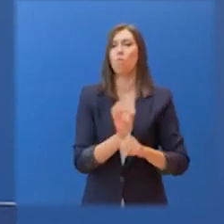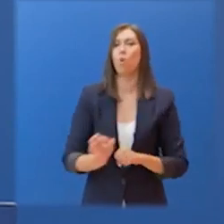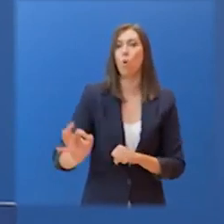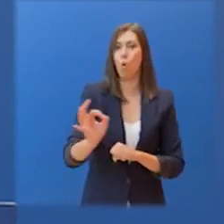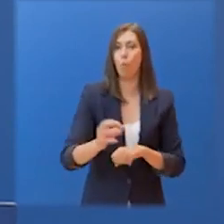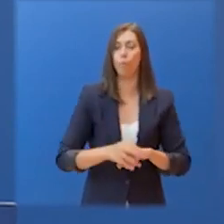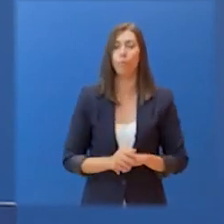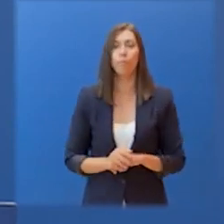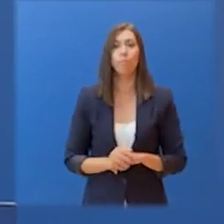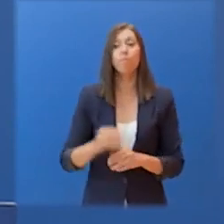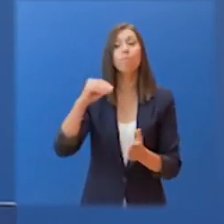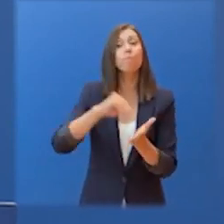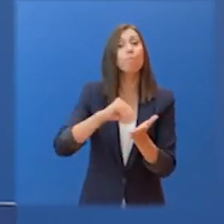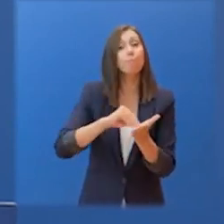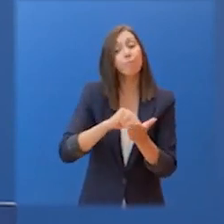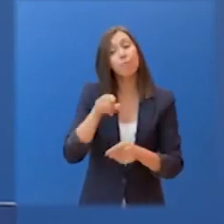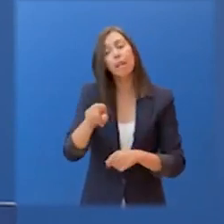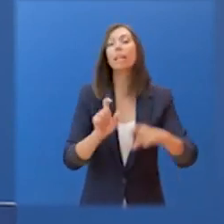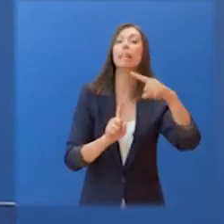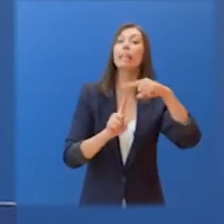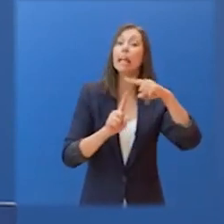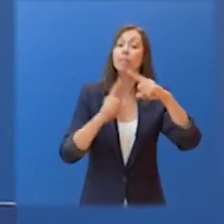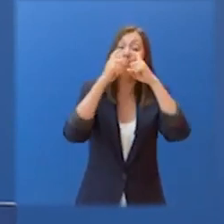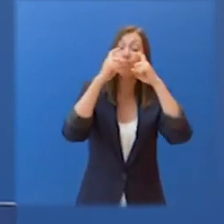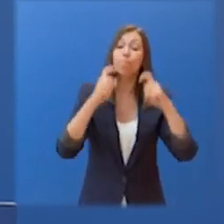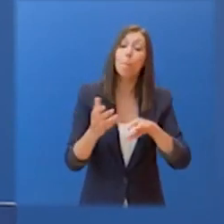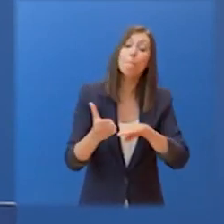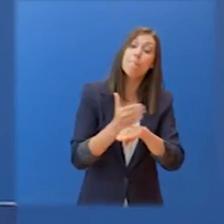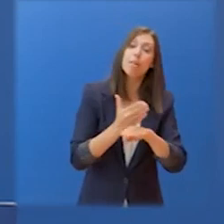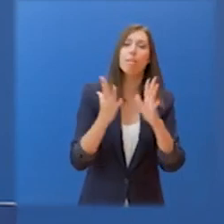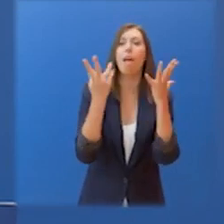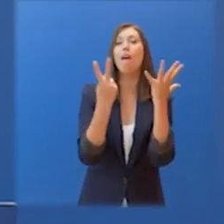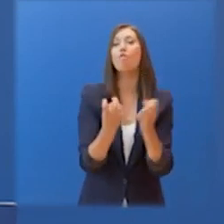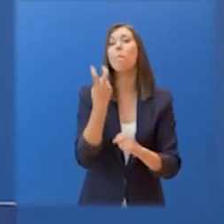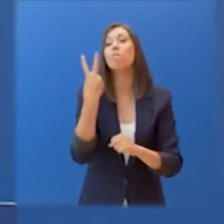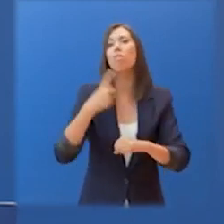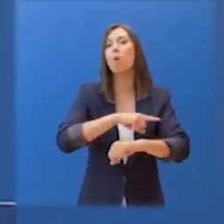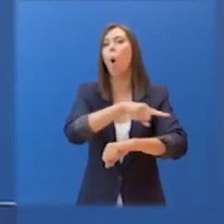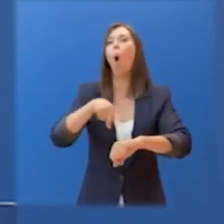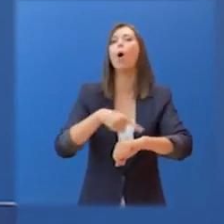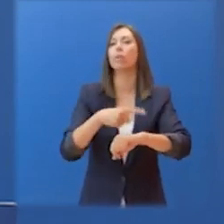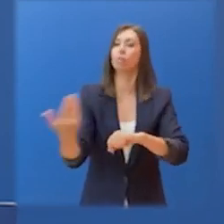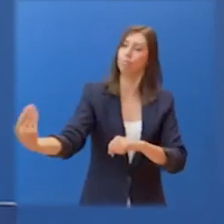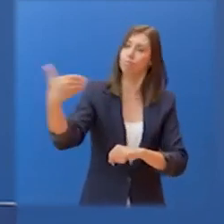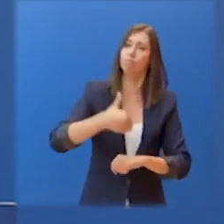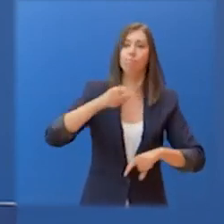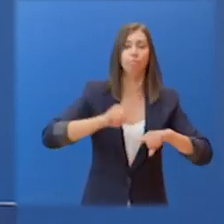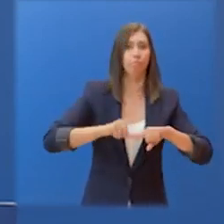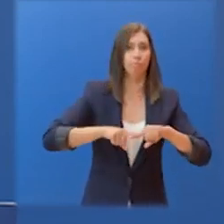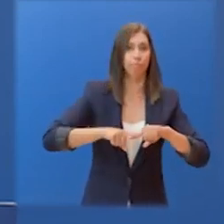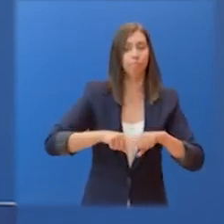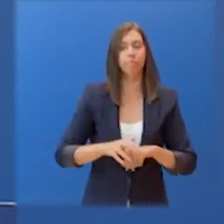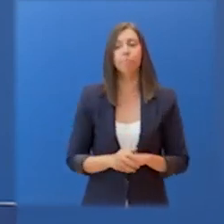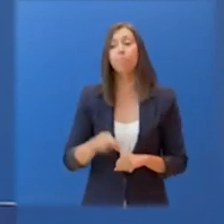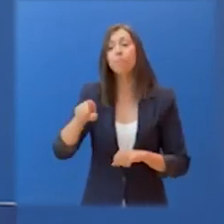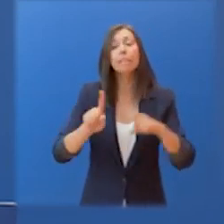πρέπει επίσης να έχει διενεργηθεί μέχρι 72 ώρες πριν την είσοδο στην Ελλάδα. Η υποχρέωση προσκόμισης του